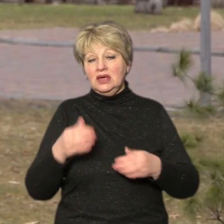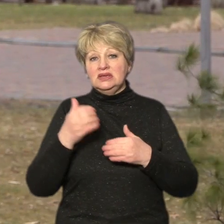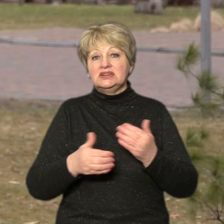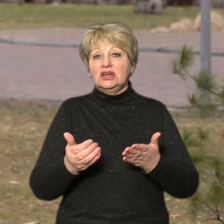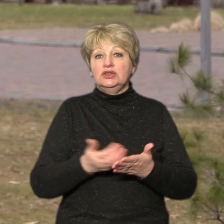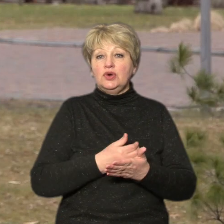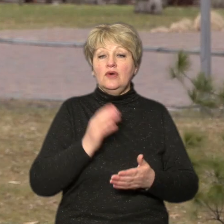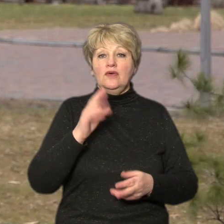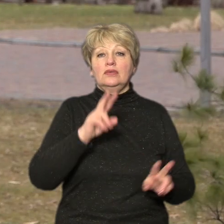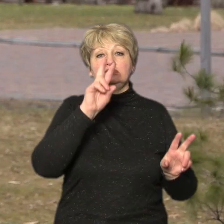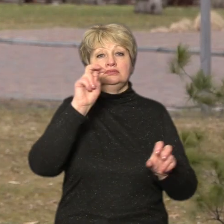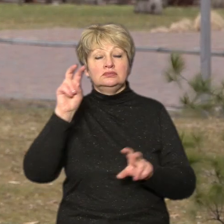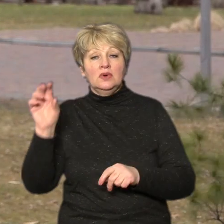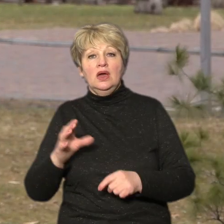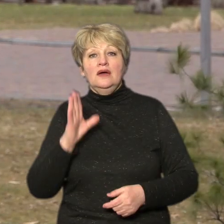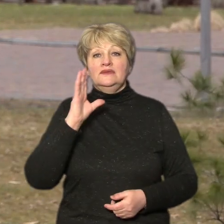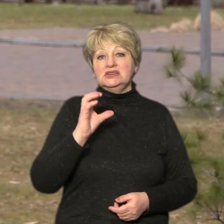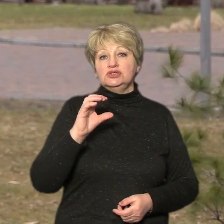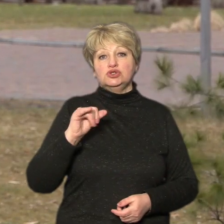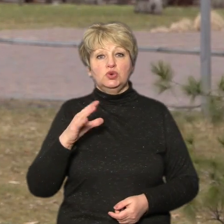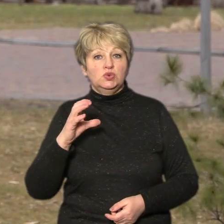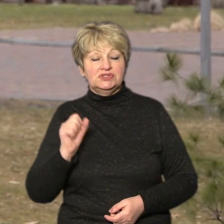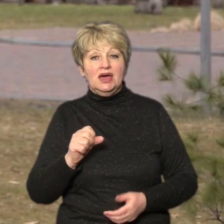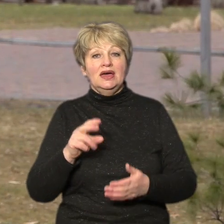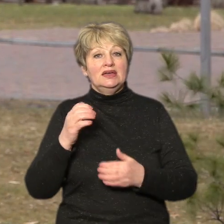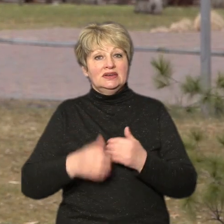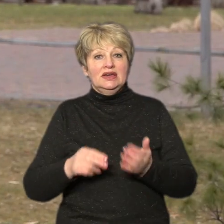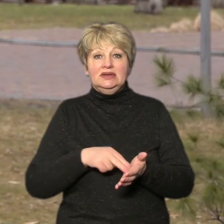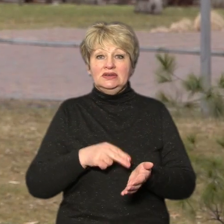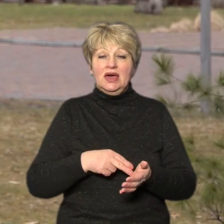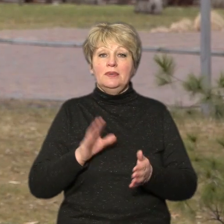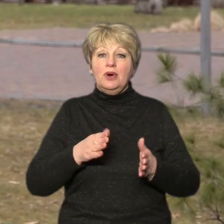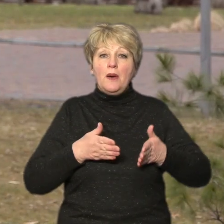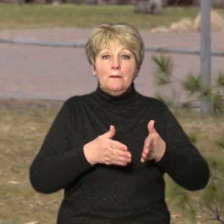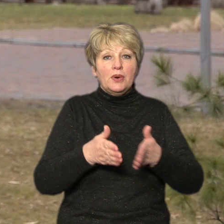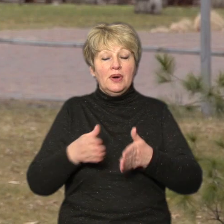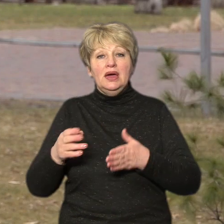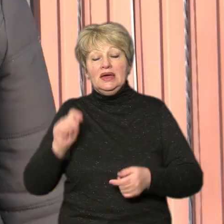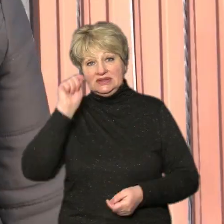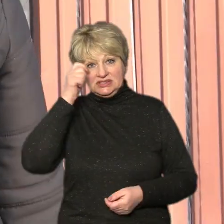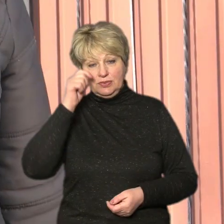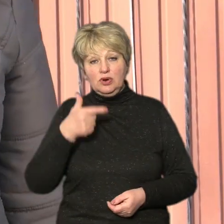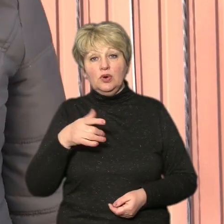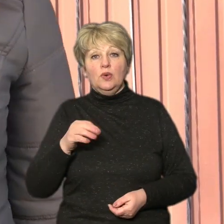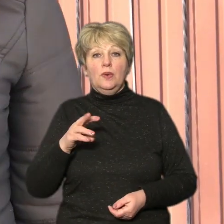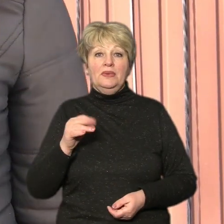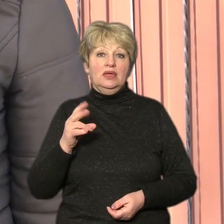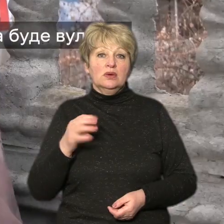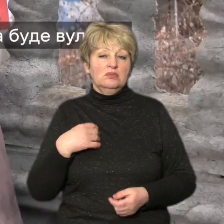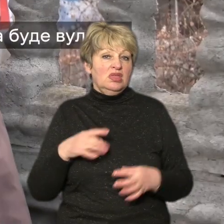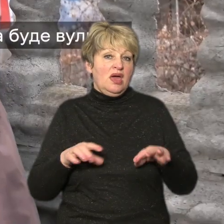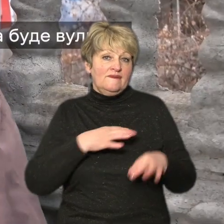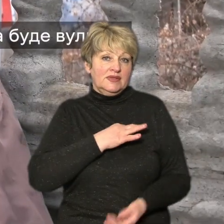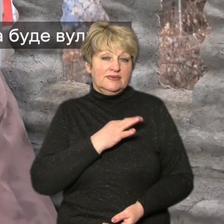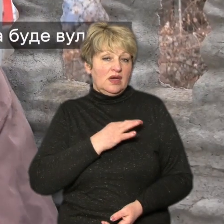будуть провулки князя Ігоря та вулиця Василя Стуса. А серед черкасьизмів – провулки братів Цибульських та сестер Гоменюк. Мені все одно, яка буде така.